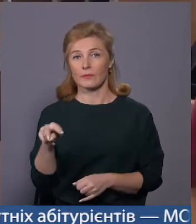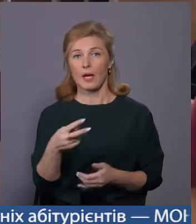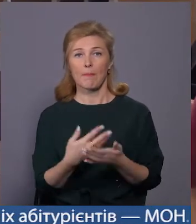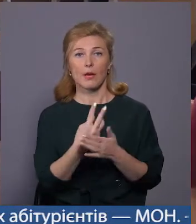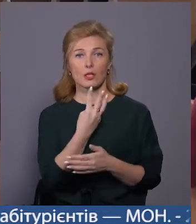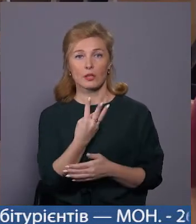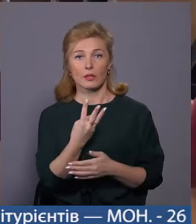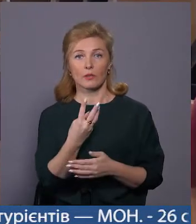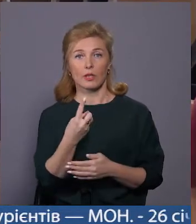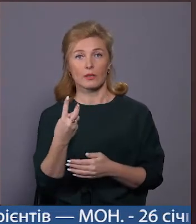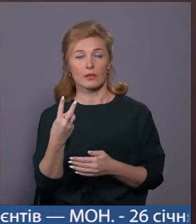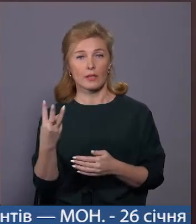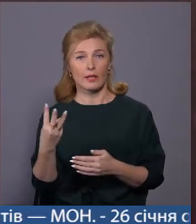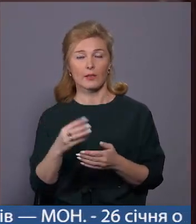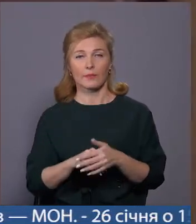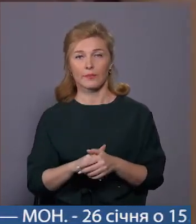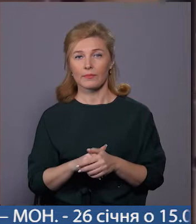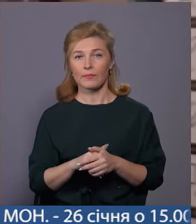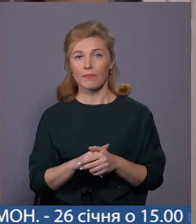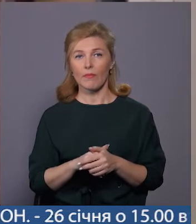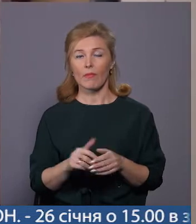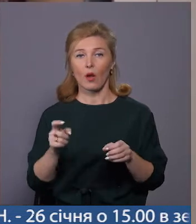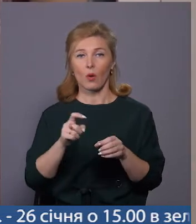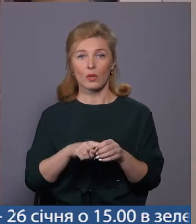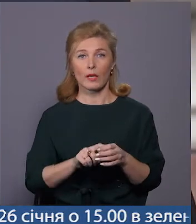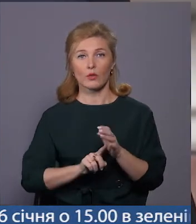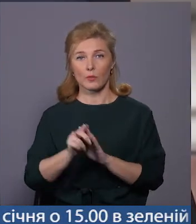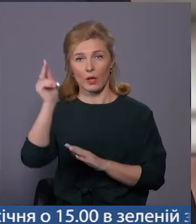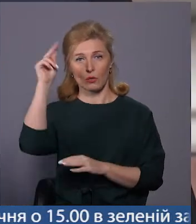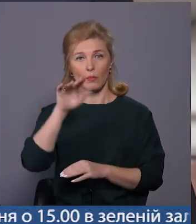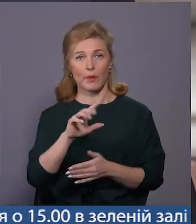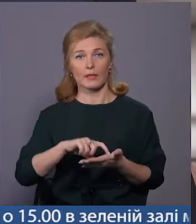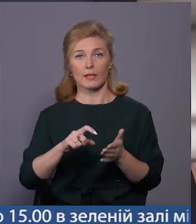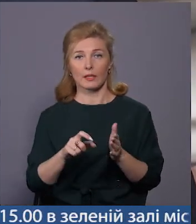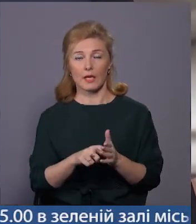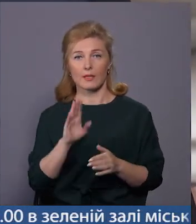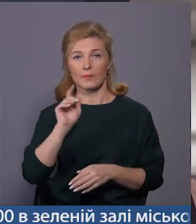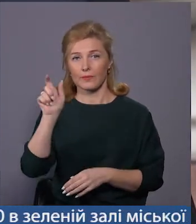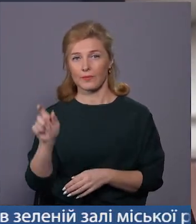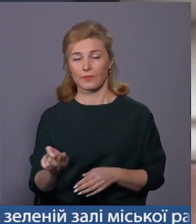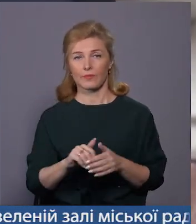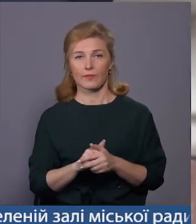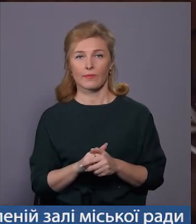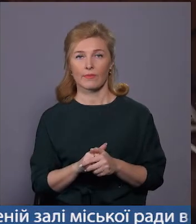третина вчителів старшої школи. У режимі онлайн розпочинає урок у п'ятому класі вчителька Людмила Гречаник.